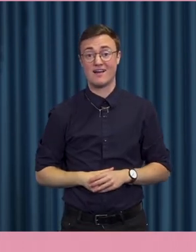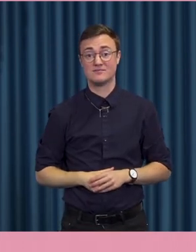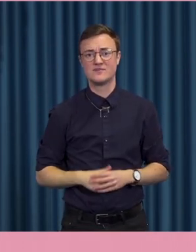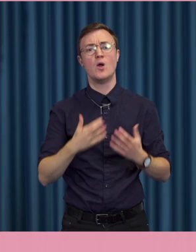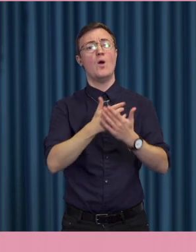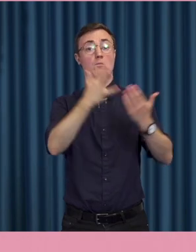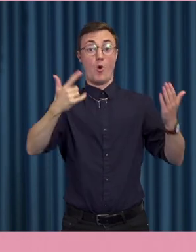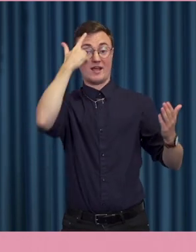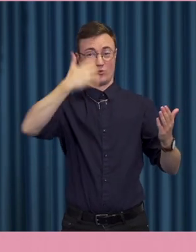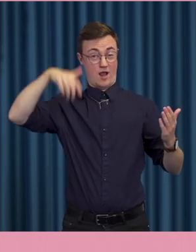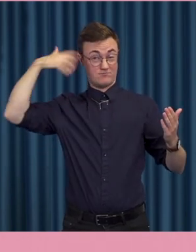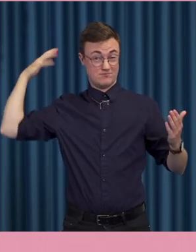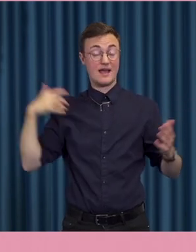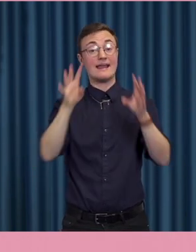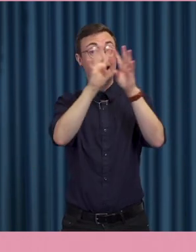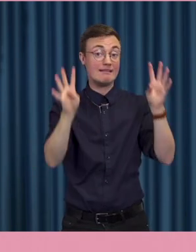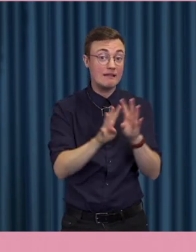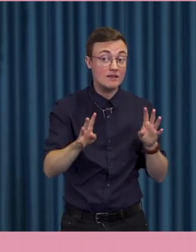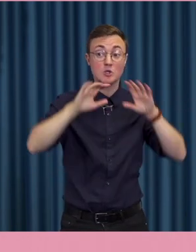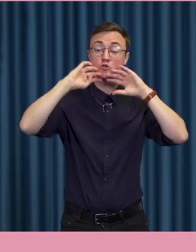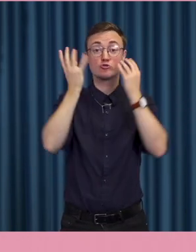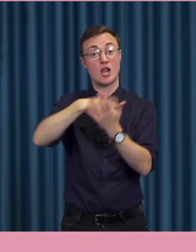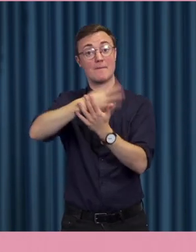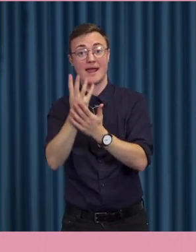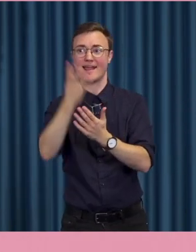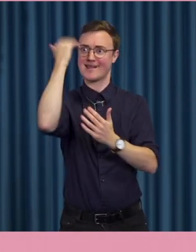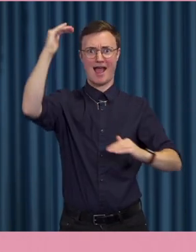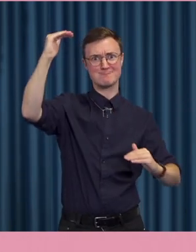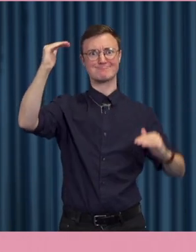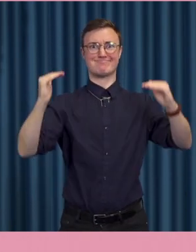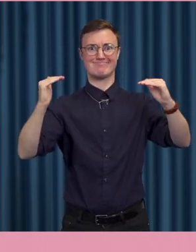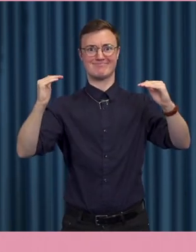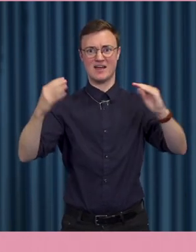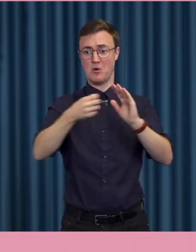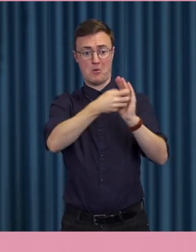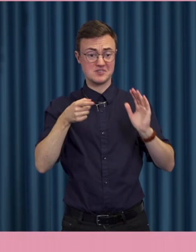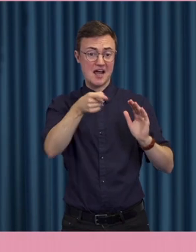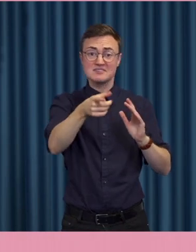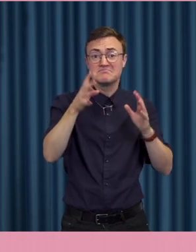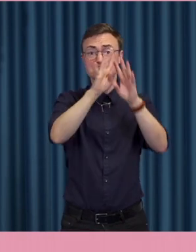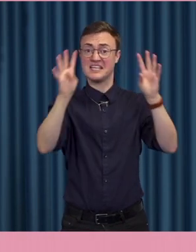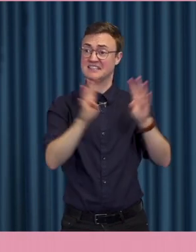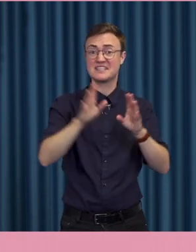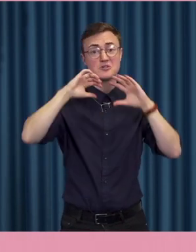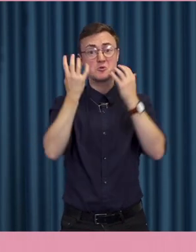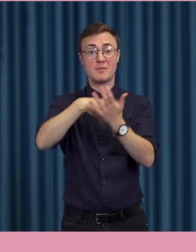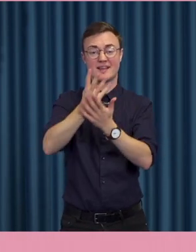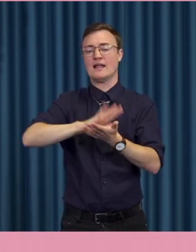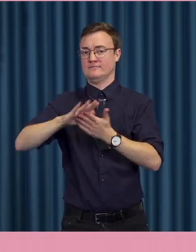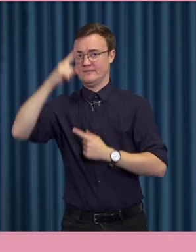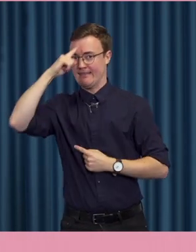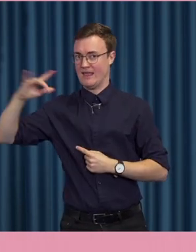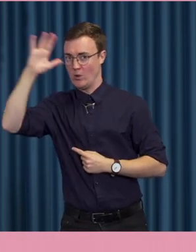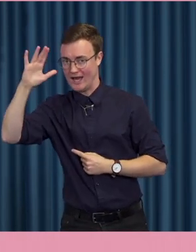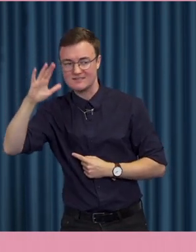internet och sociala medier skulle kunna utjämna ojämlikheterna. Eftersom de tar, i teorin i alla fall, tar